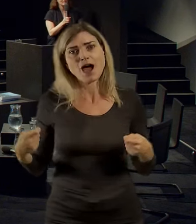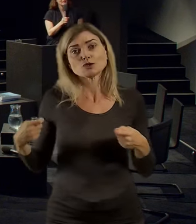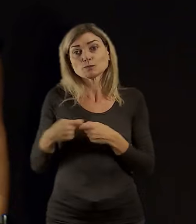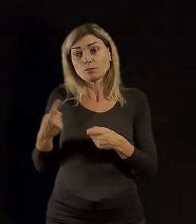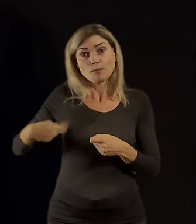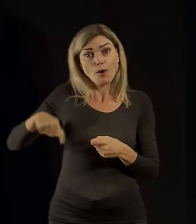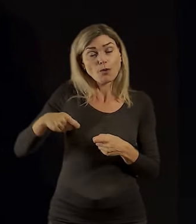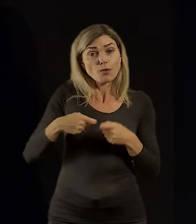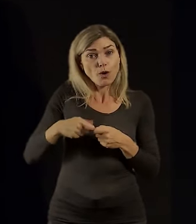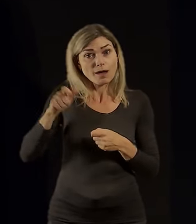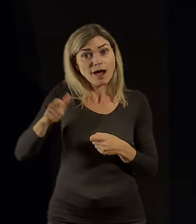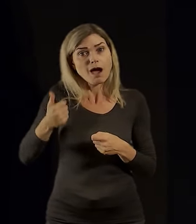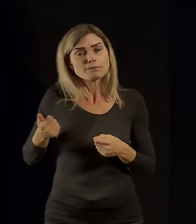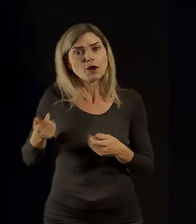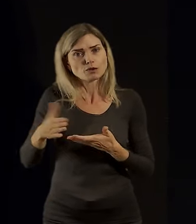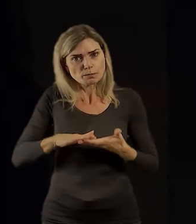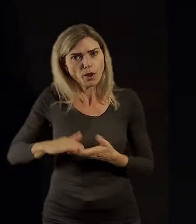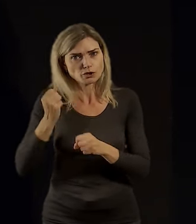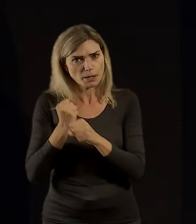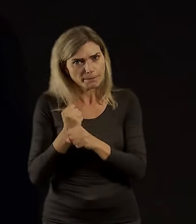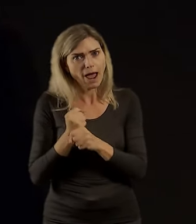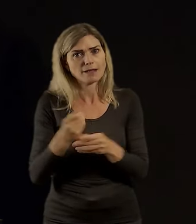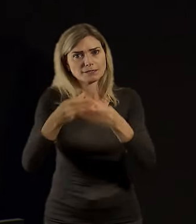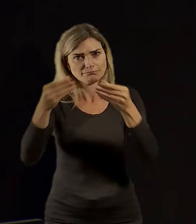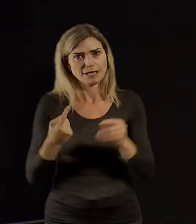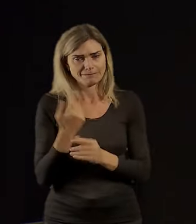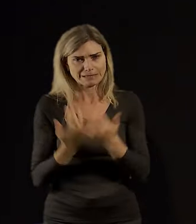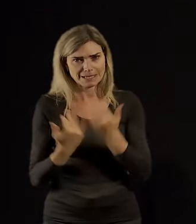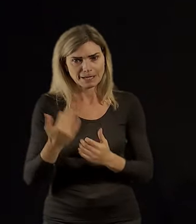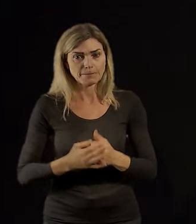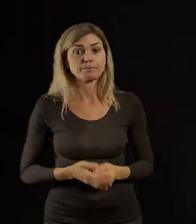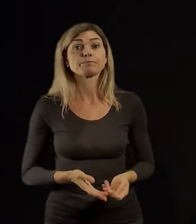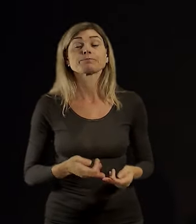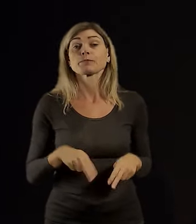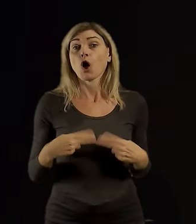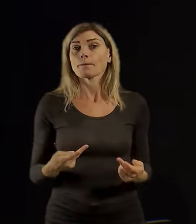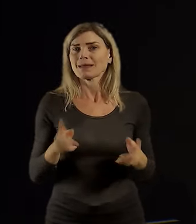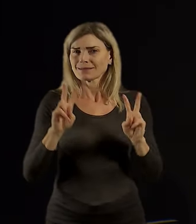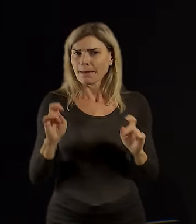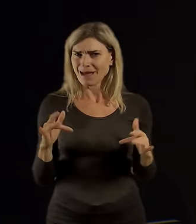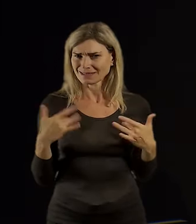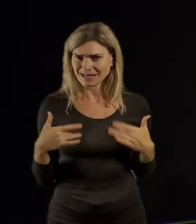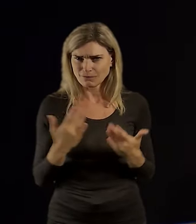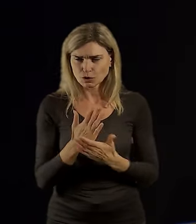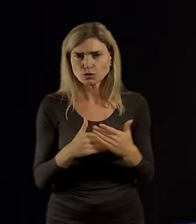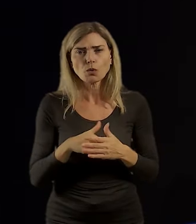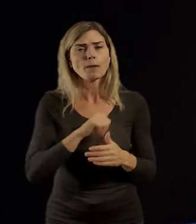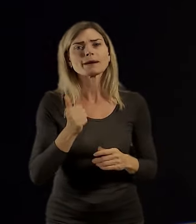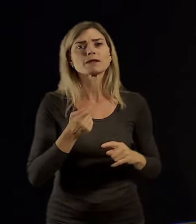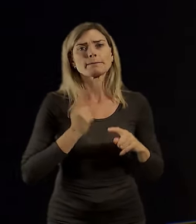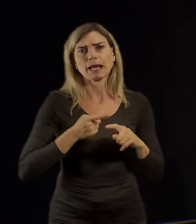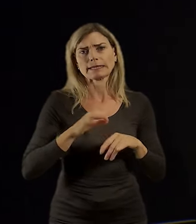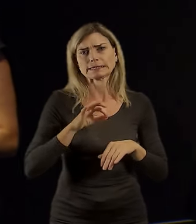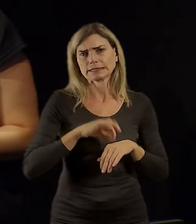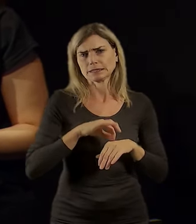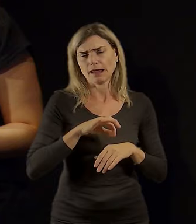kteří tuhle krásu zpracovali. Zdravotní služby. Řešili jsme praktické lékaře, konkrétně,